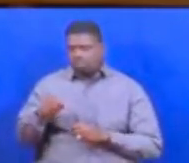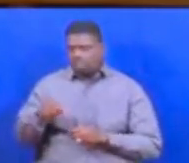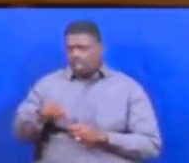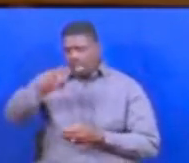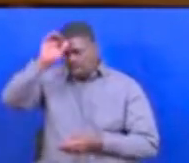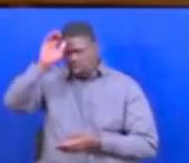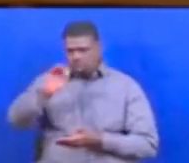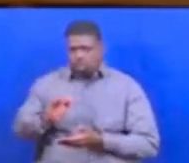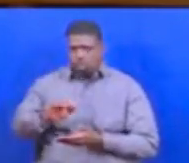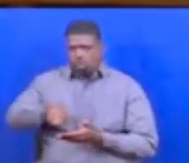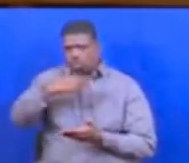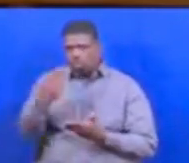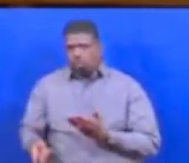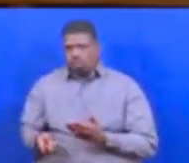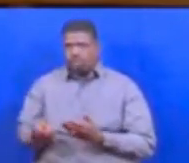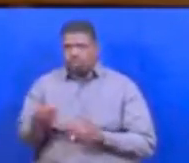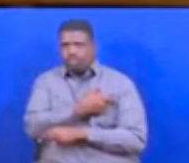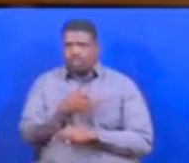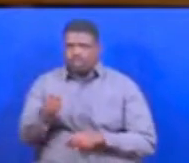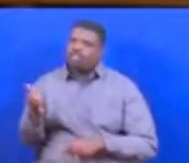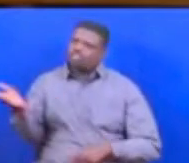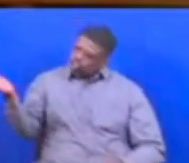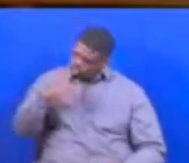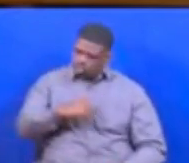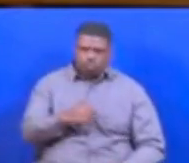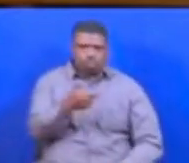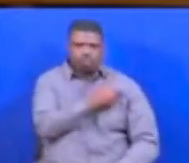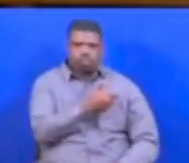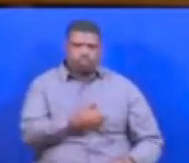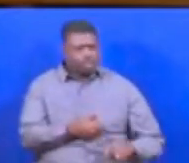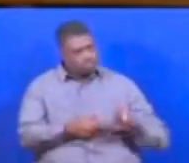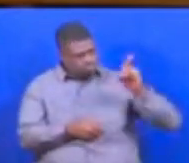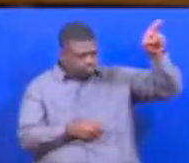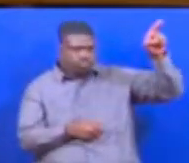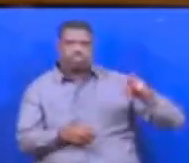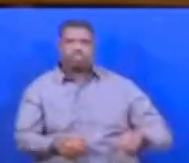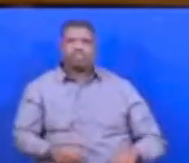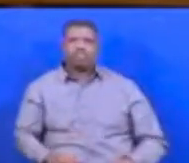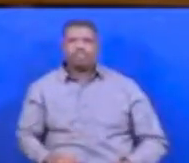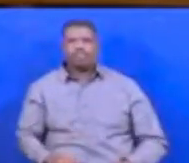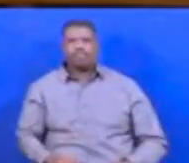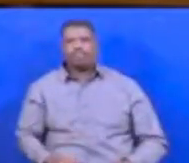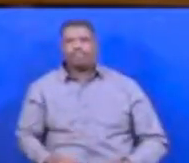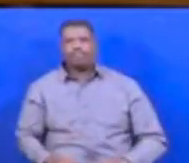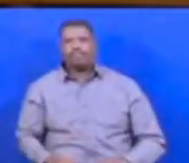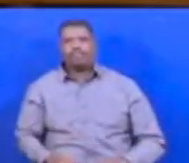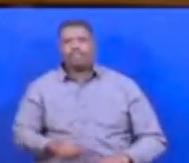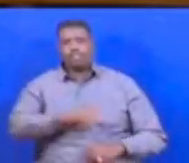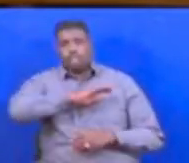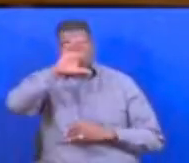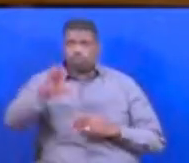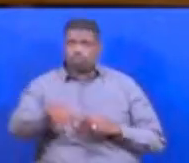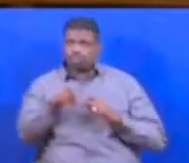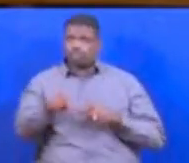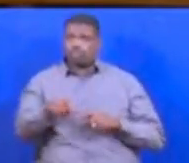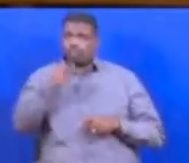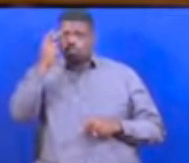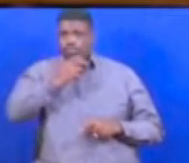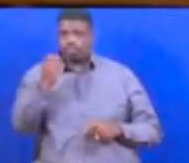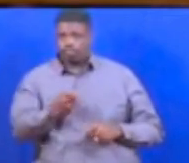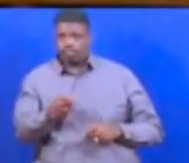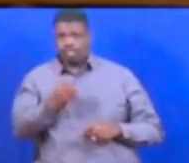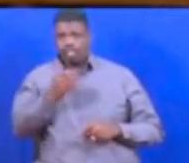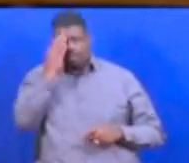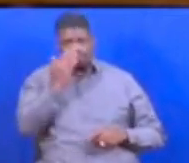hapa tunafifaa mjoo nita kutibu ustari flani yote hiyo ni kutafuta anajua